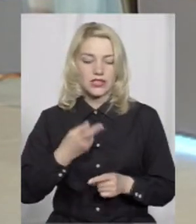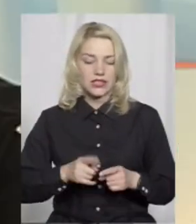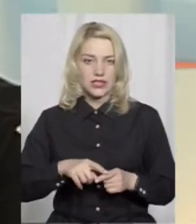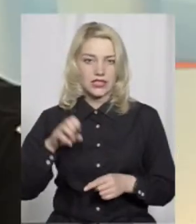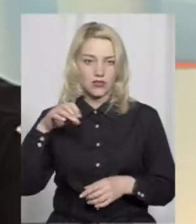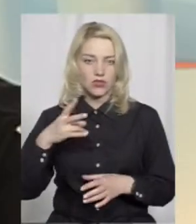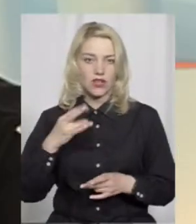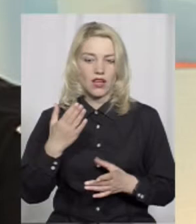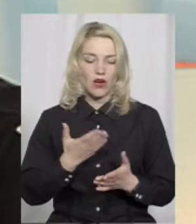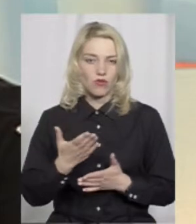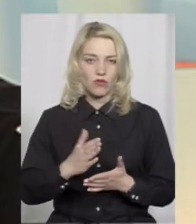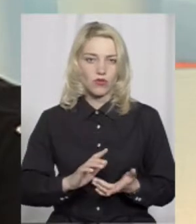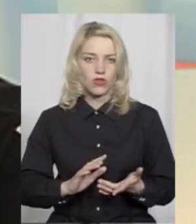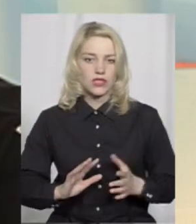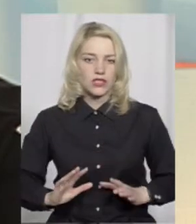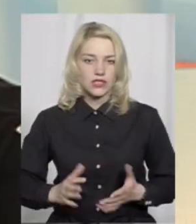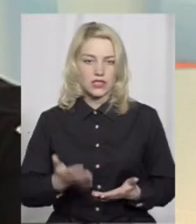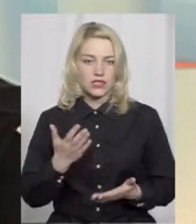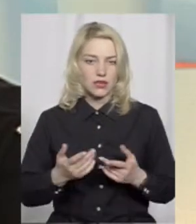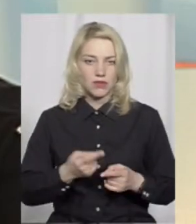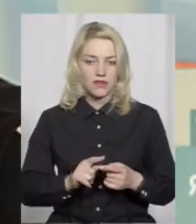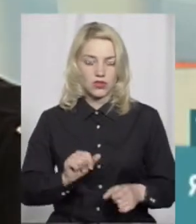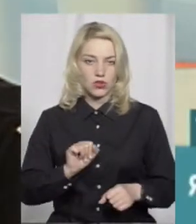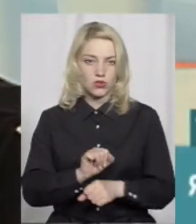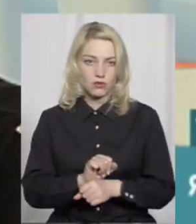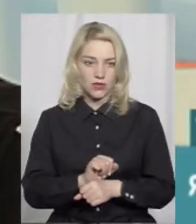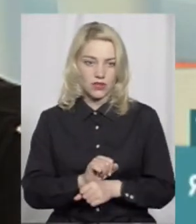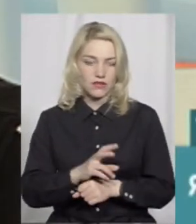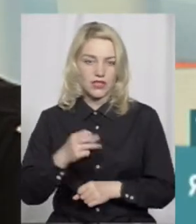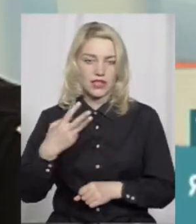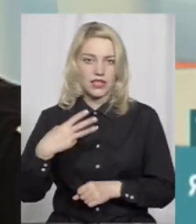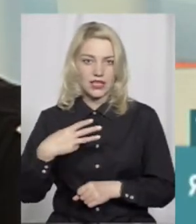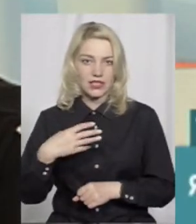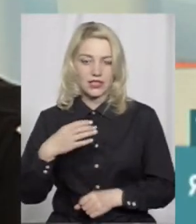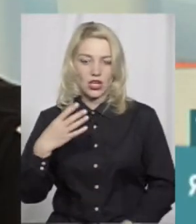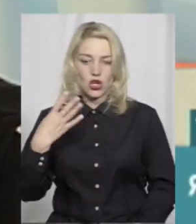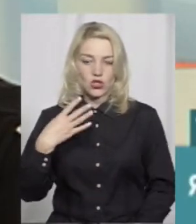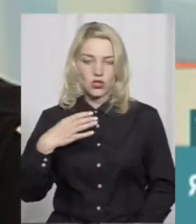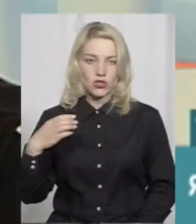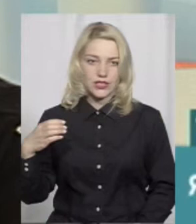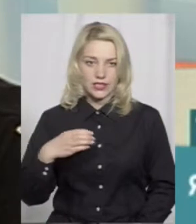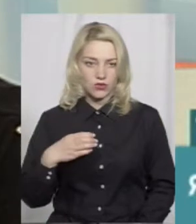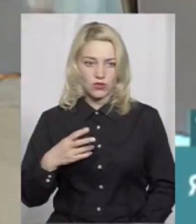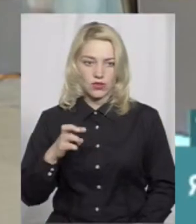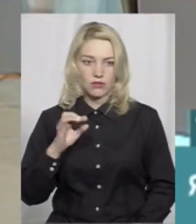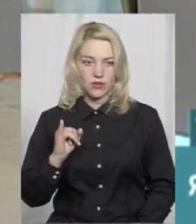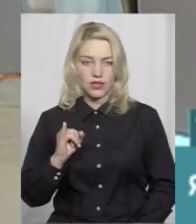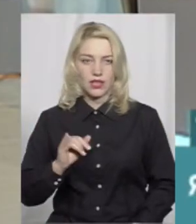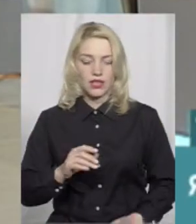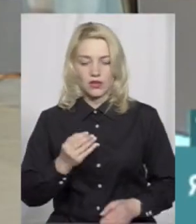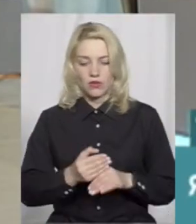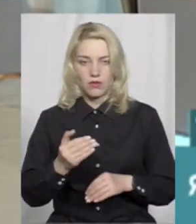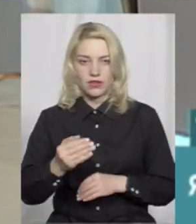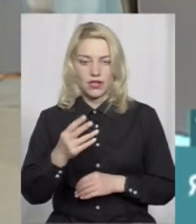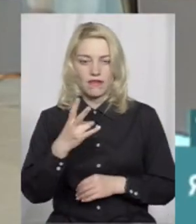світлофор, на якому сталося, якби він зупинився, ну, на 30-40 секунд він би приїхав би в місце призначення